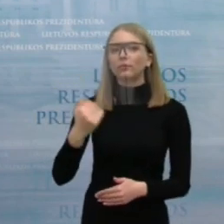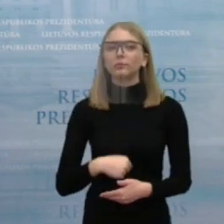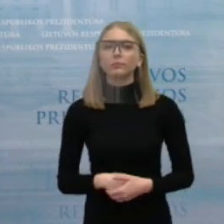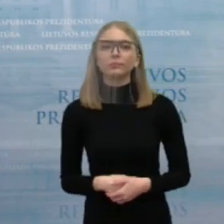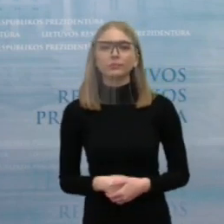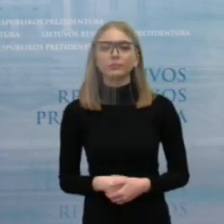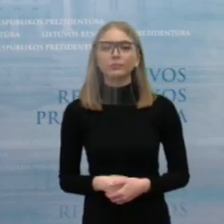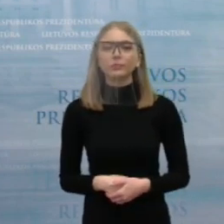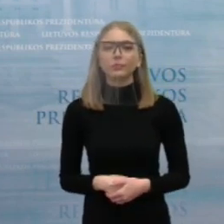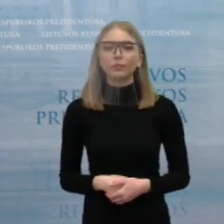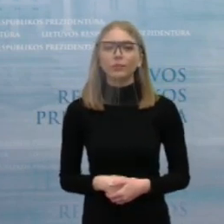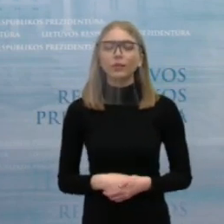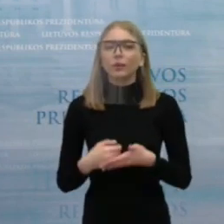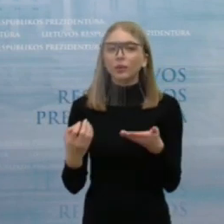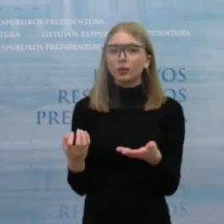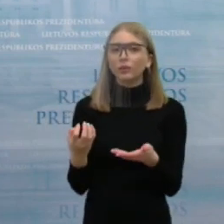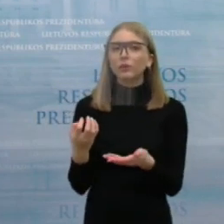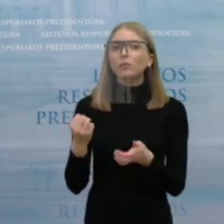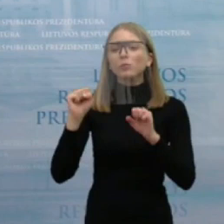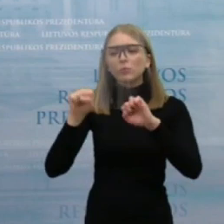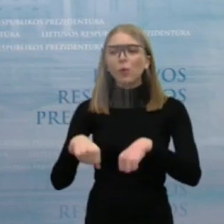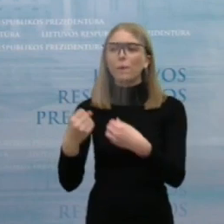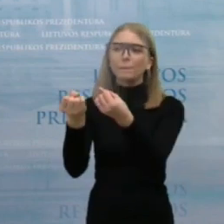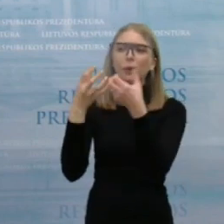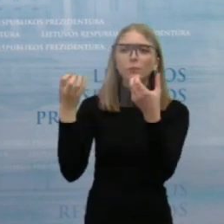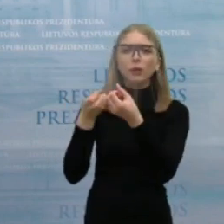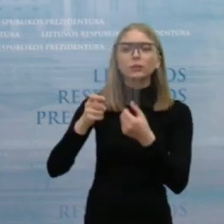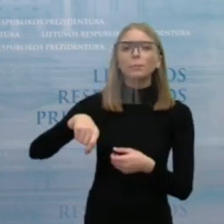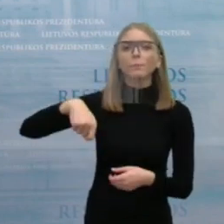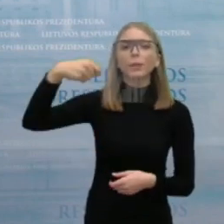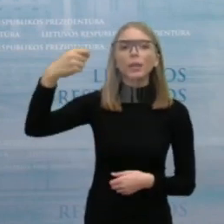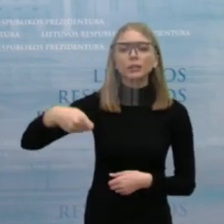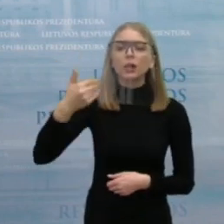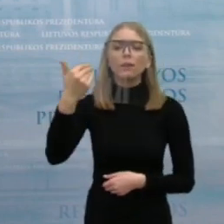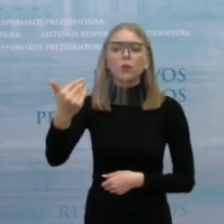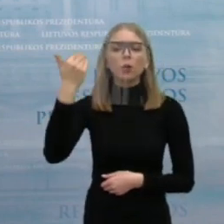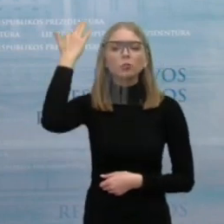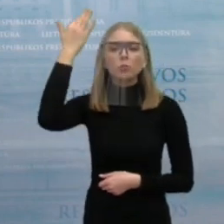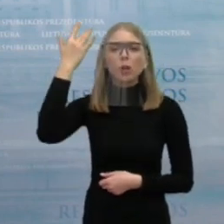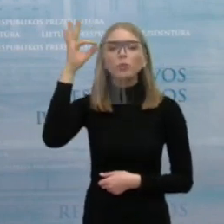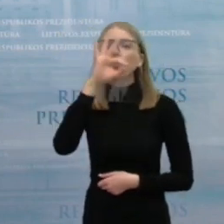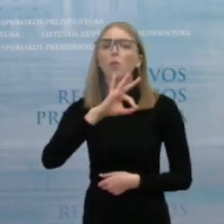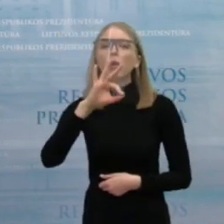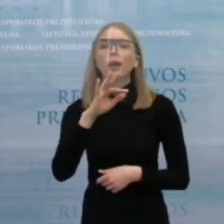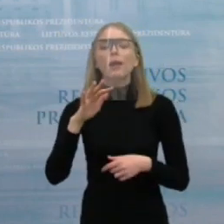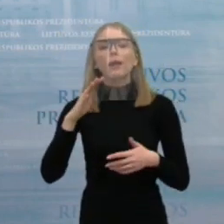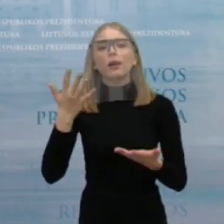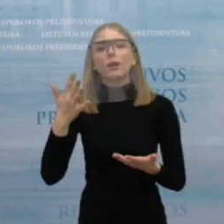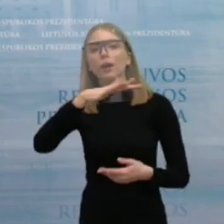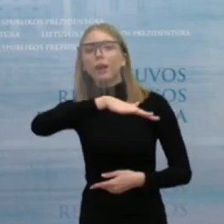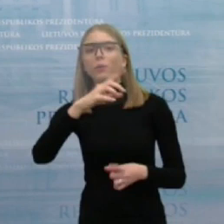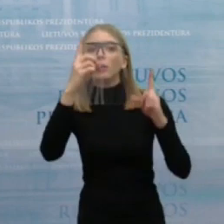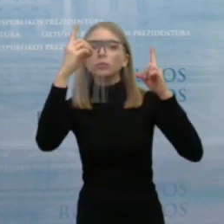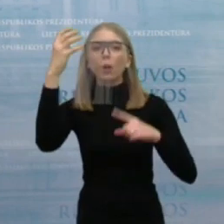Ponas Neverovičiau, dar galbūt galėtumėt pasakyti, kaip prezidentas vertina situaciją aplinkos apsaugos departamente